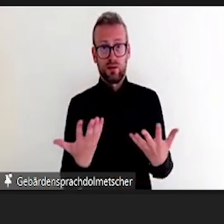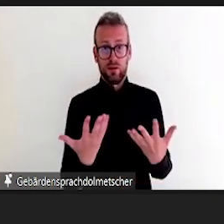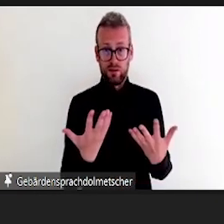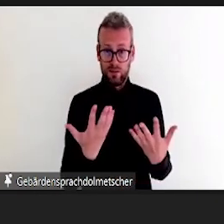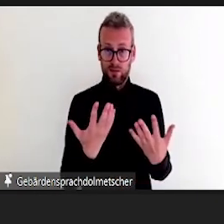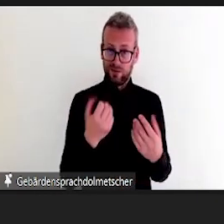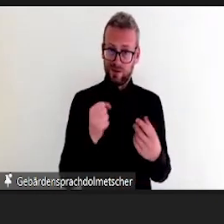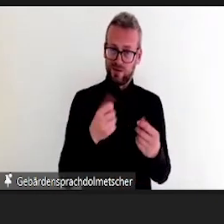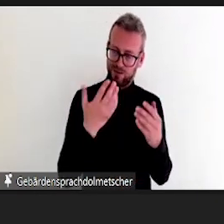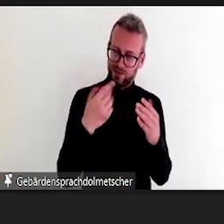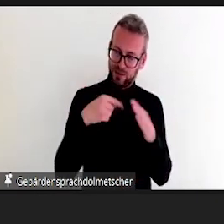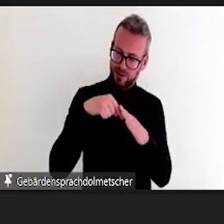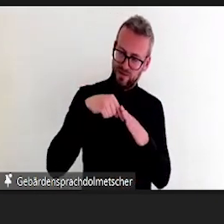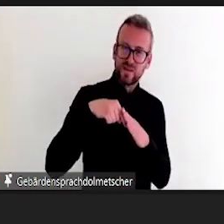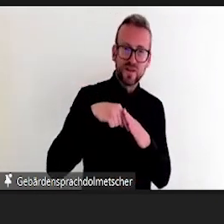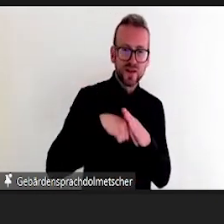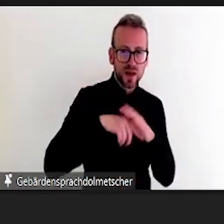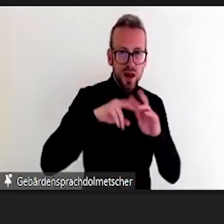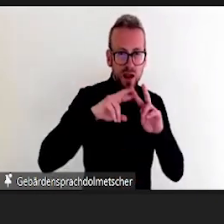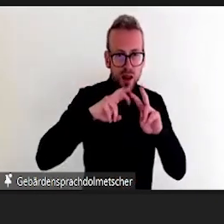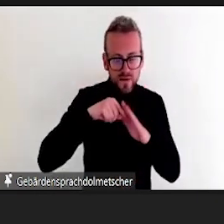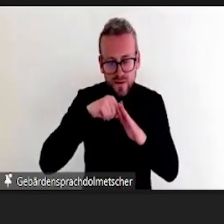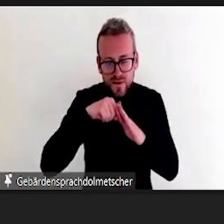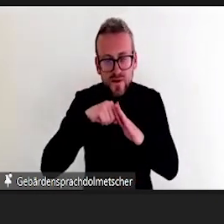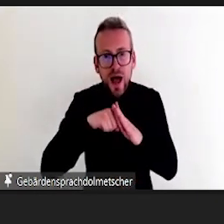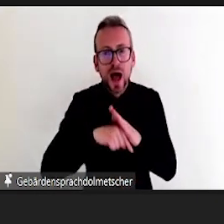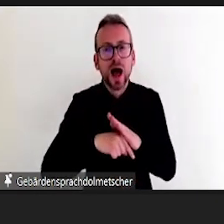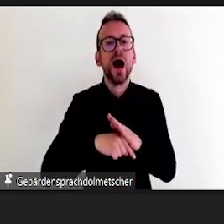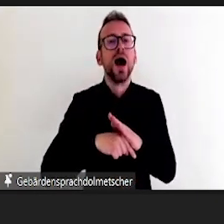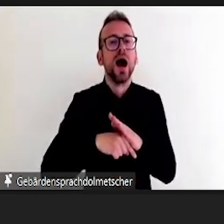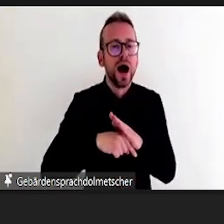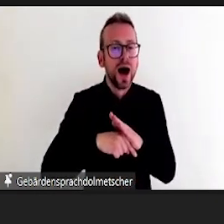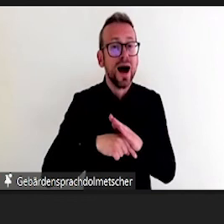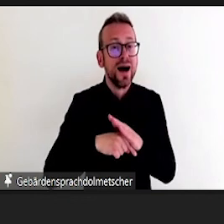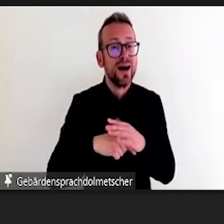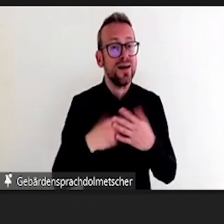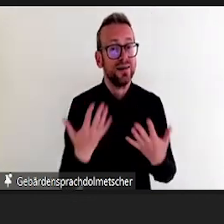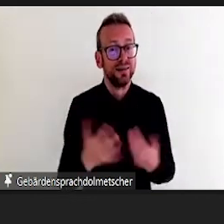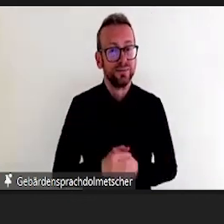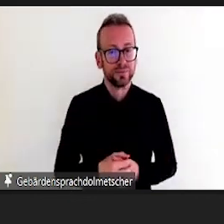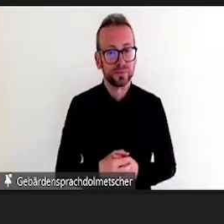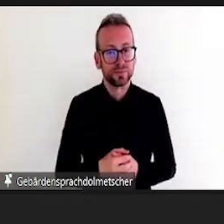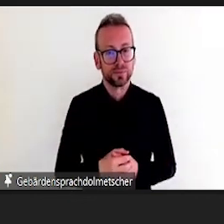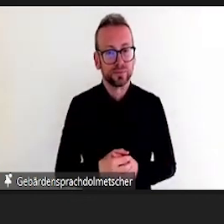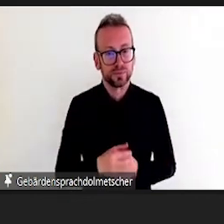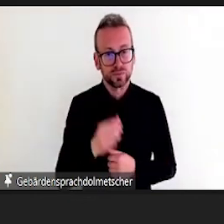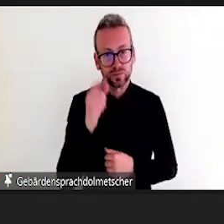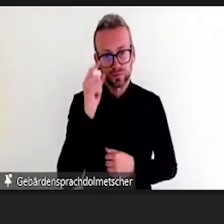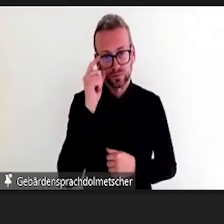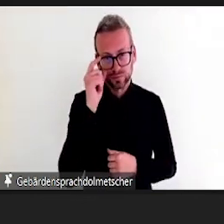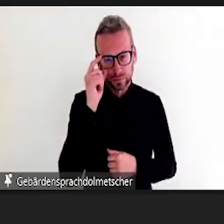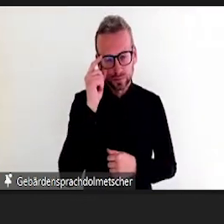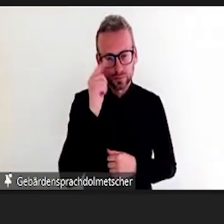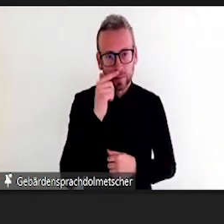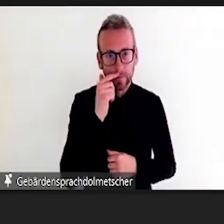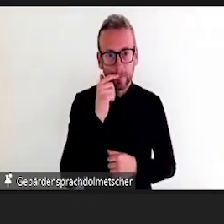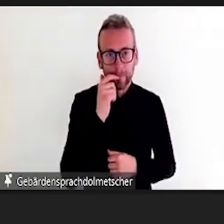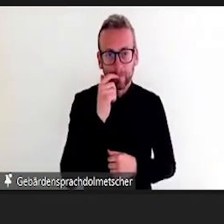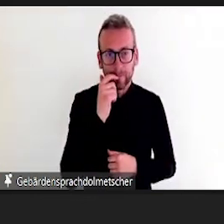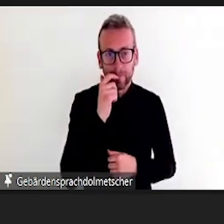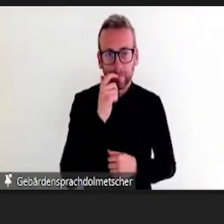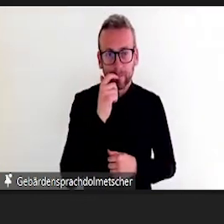Wie kann ich eine Abschlussreflexion schaffen mithilfe von digitalen Medien und möglichst individuell? Es gibt